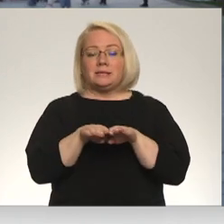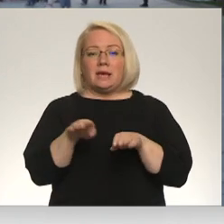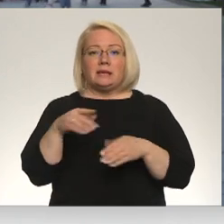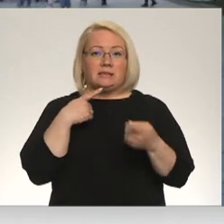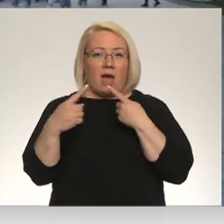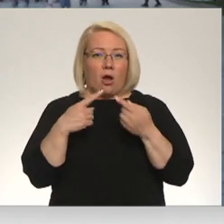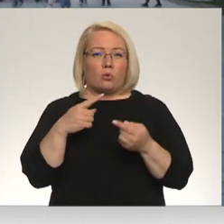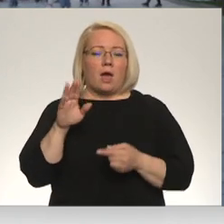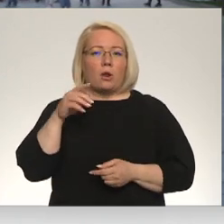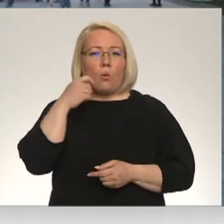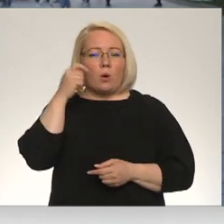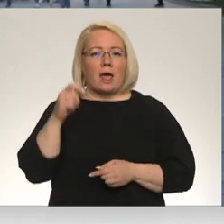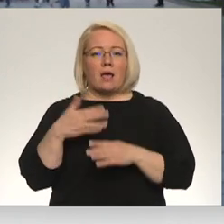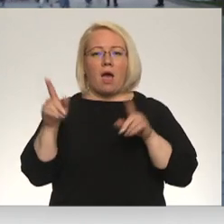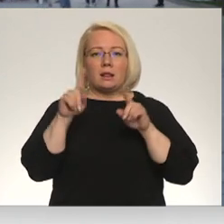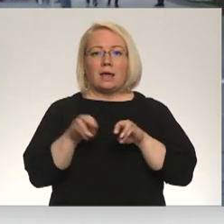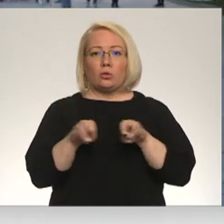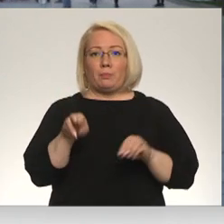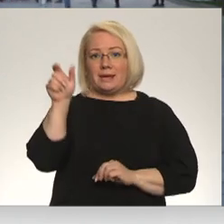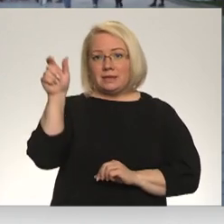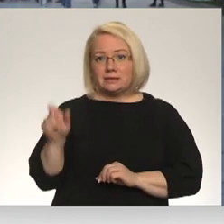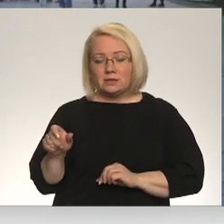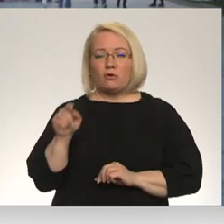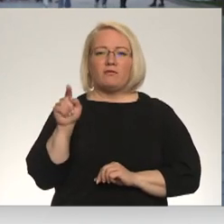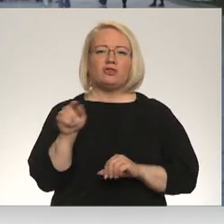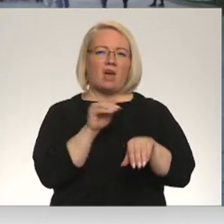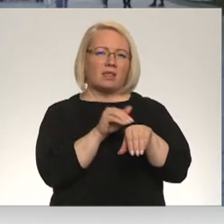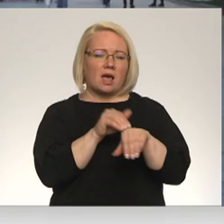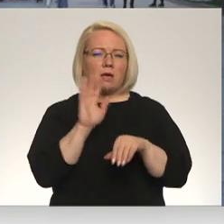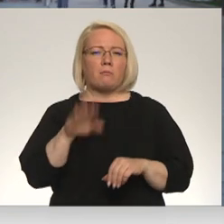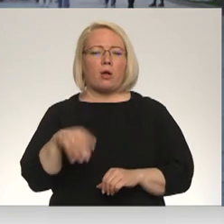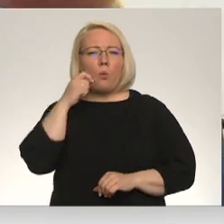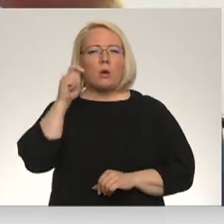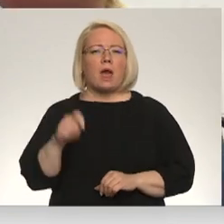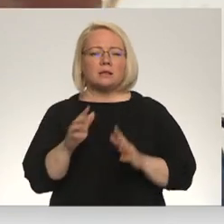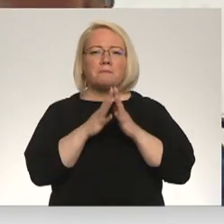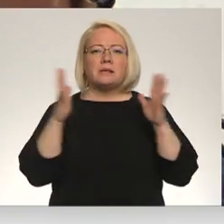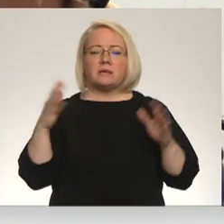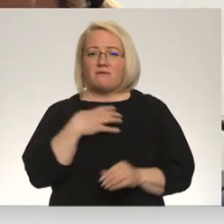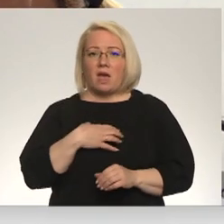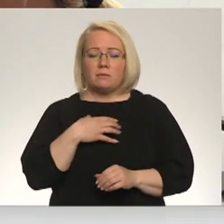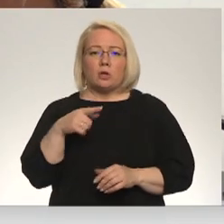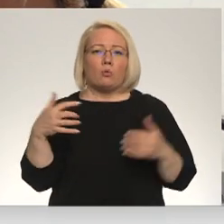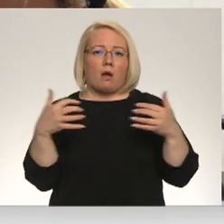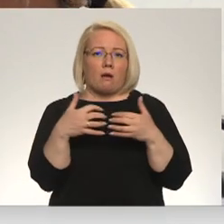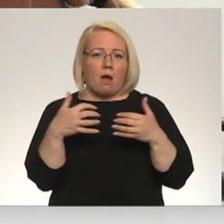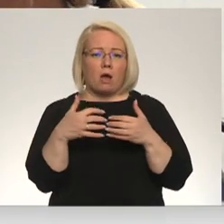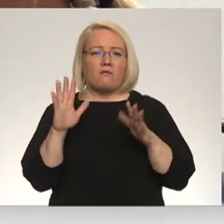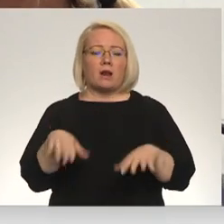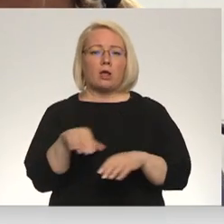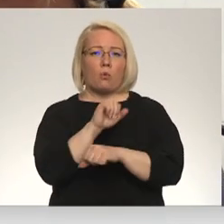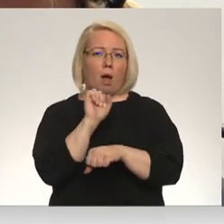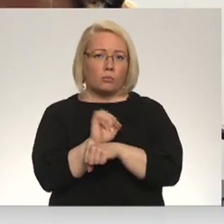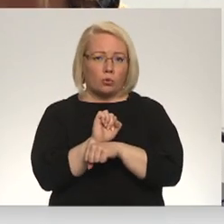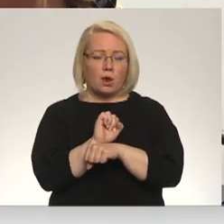ārlietu ministu Dmito Kulebu, kurš vēlreiz atgādināja par Ukraiņas lielajām vajadzībām, lai šo karu varētu apturēt.